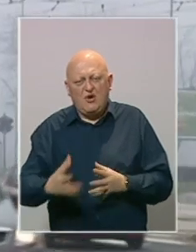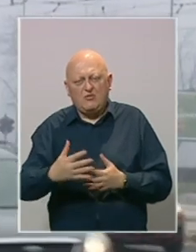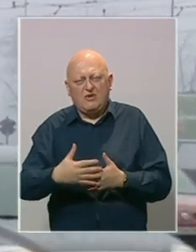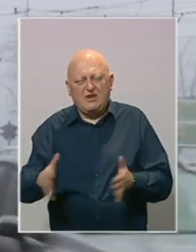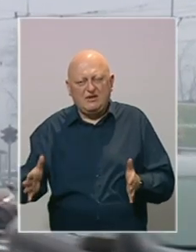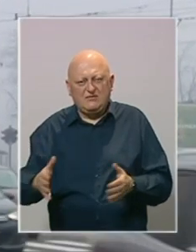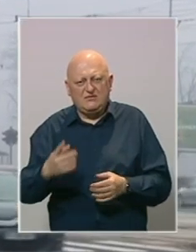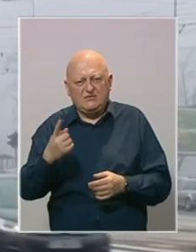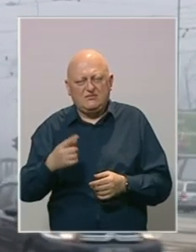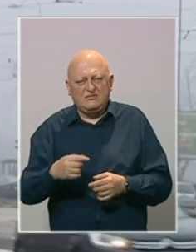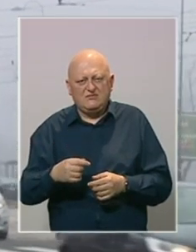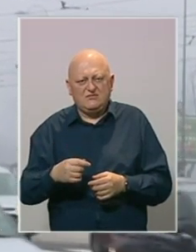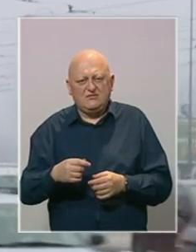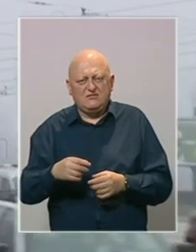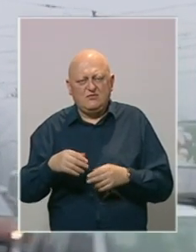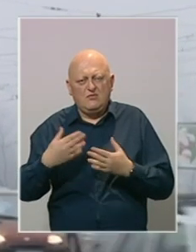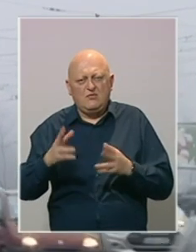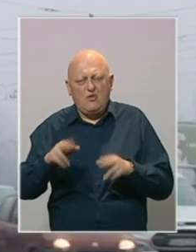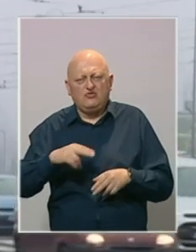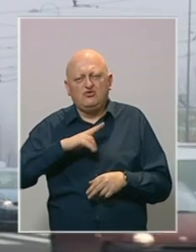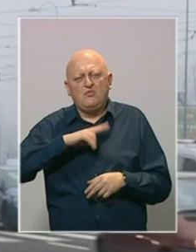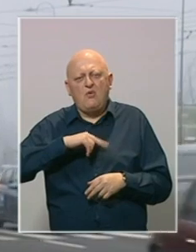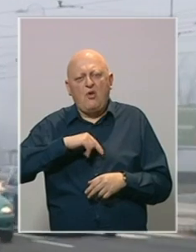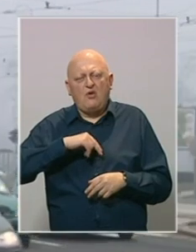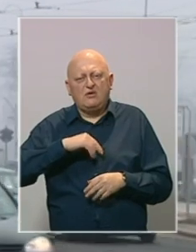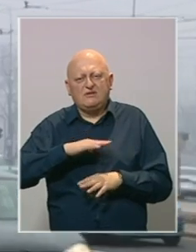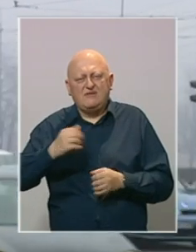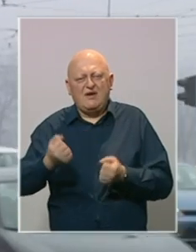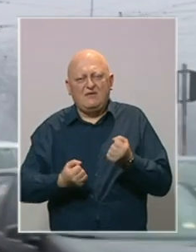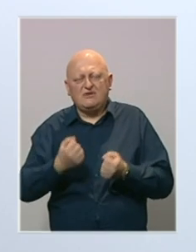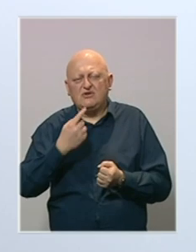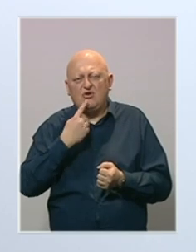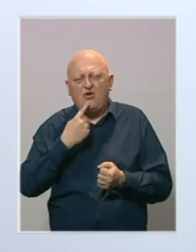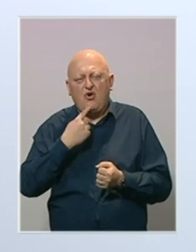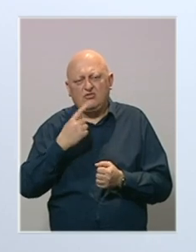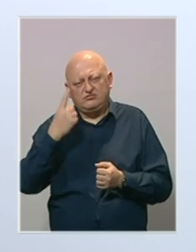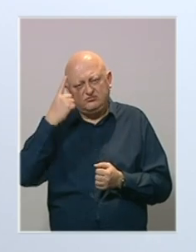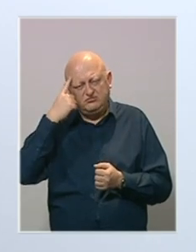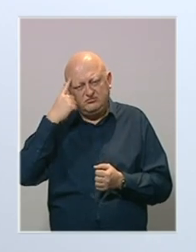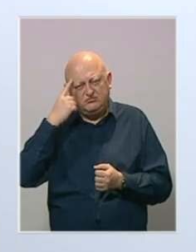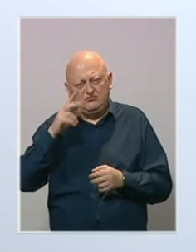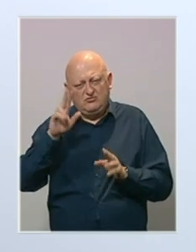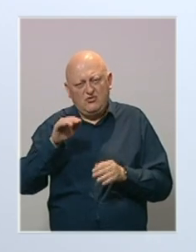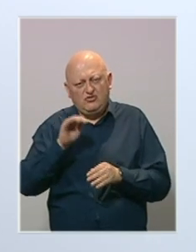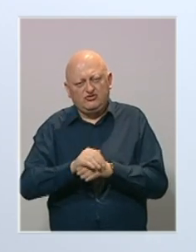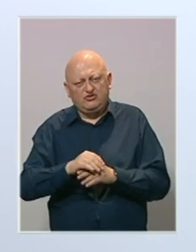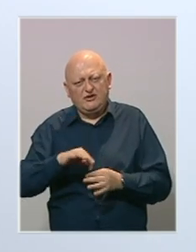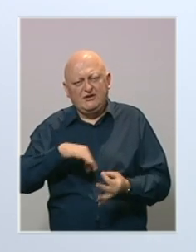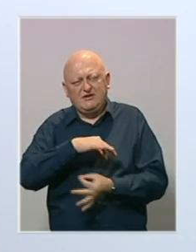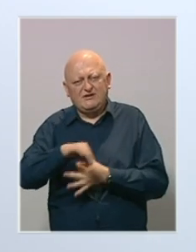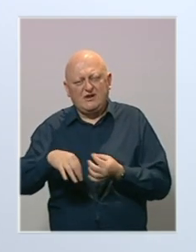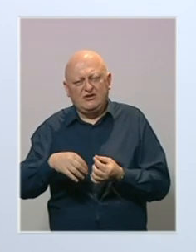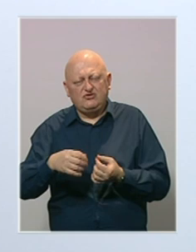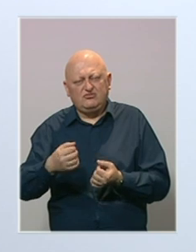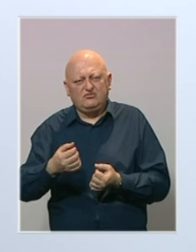otvorenom, kao i da je data mogućnost policiji da sva vozila za koja pretpostavi da možda više zagađuju vazduh